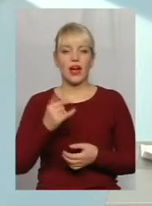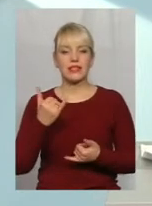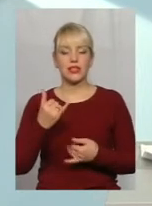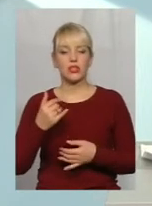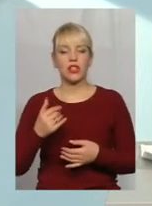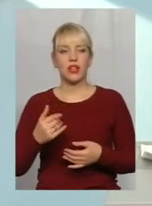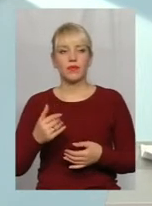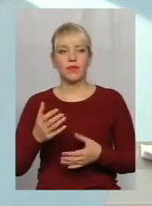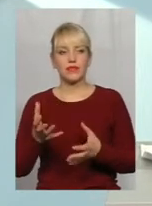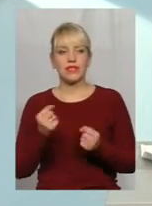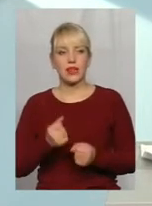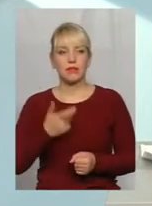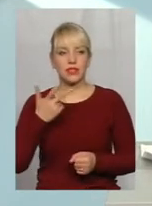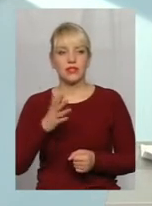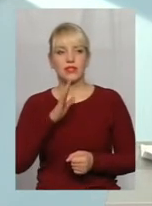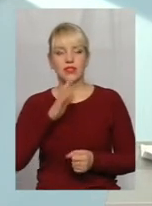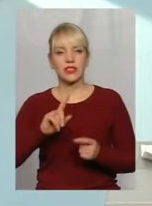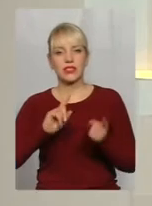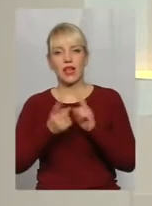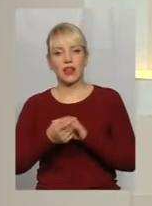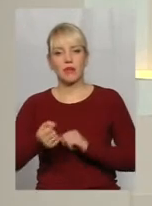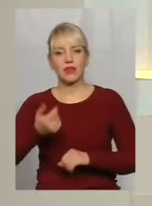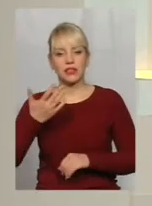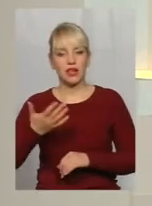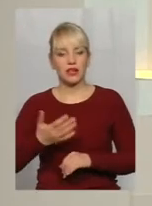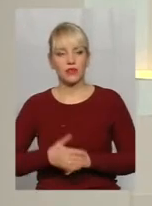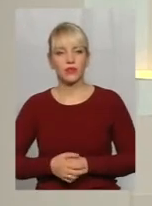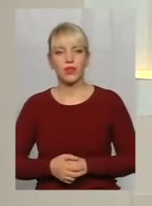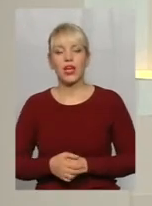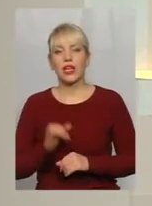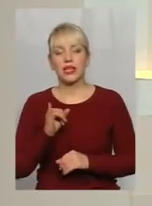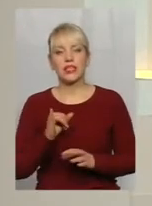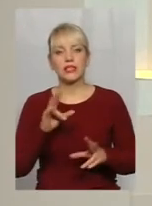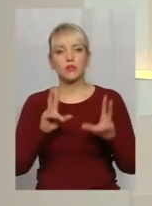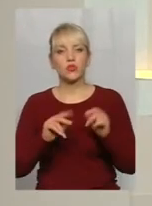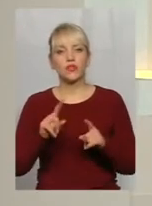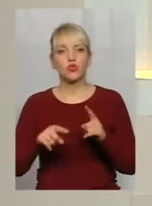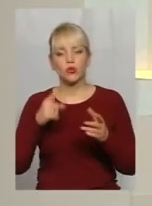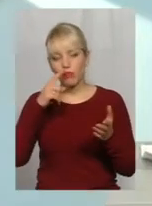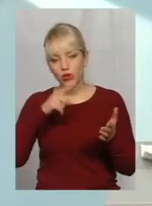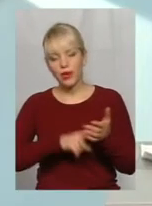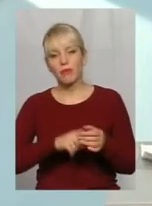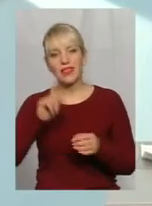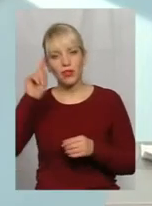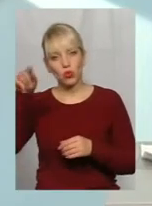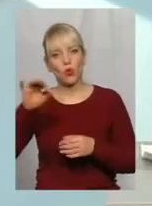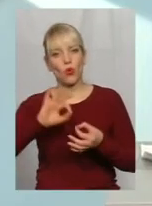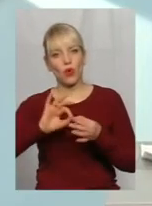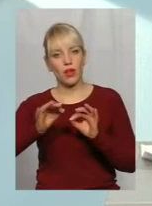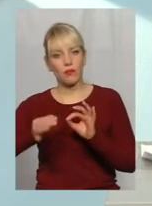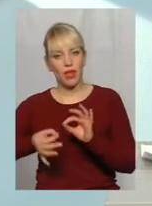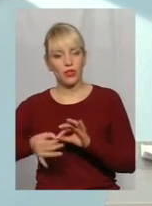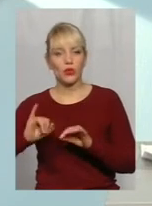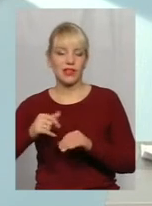світу взяла призер, стала призеркою етапів Кубку світу. Сподіваємося, що вони потраплять на ту Олімпіаду, і ми про них, каже,